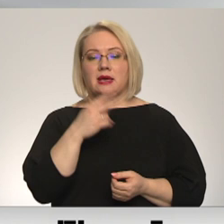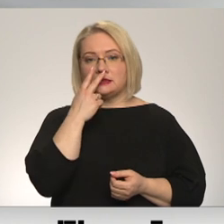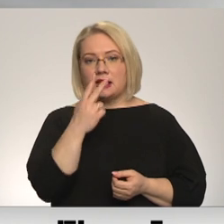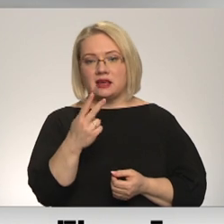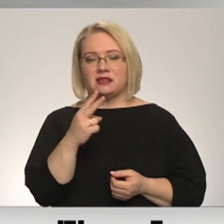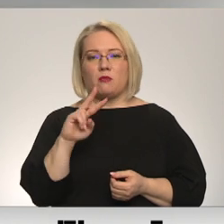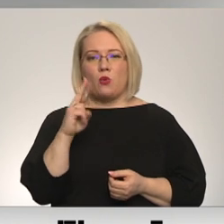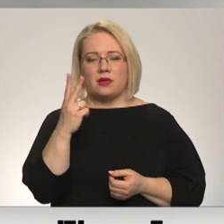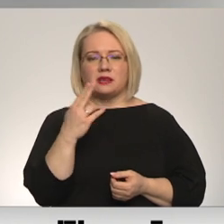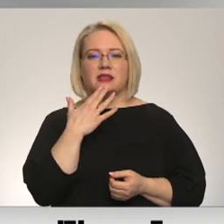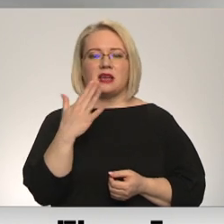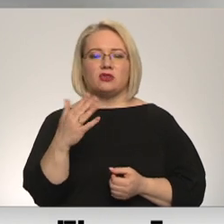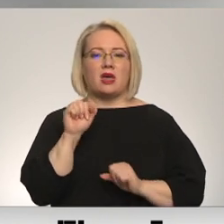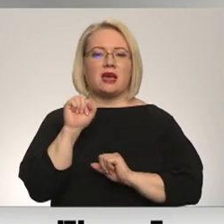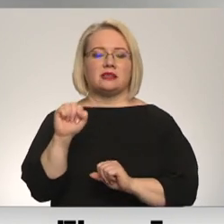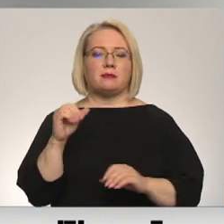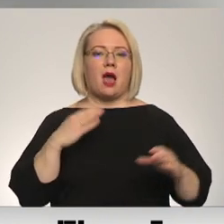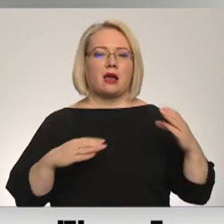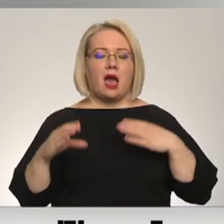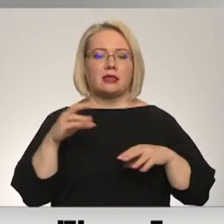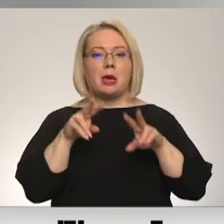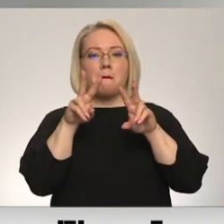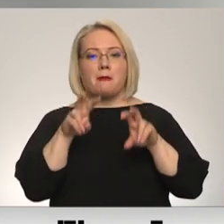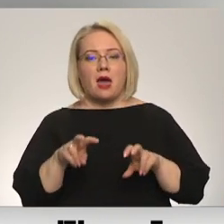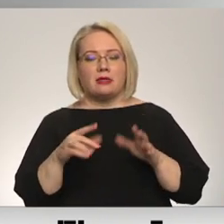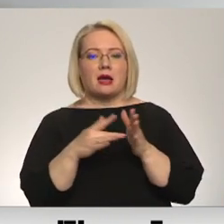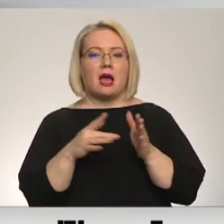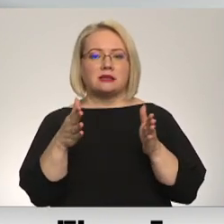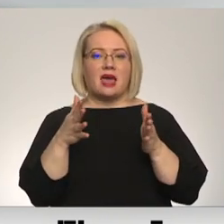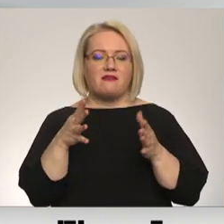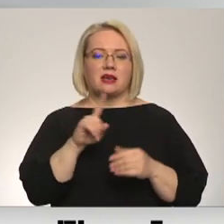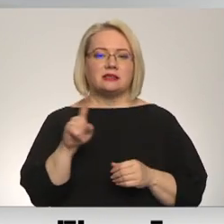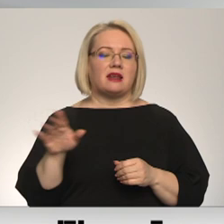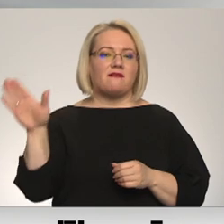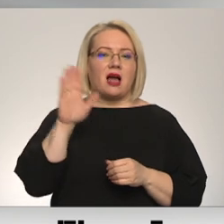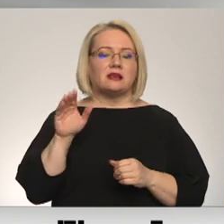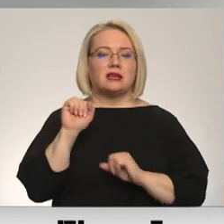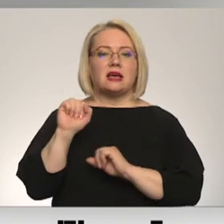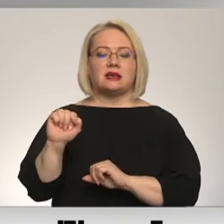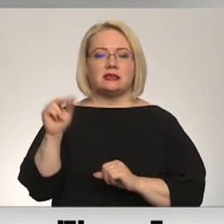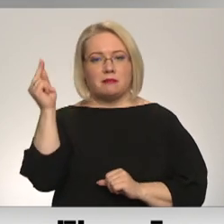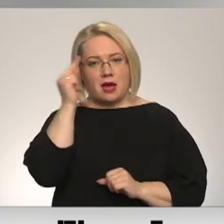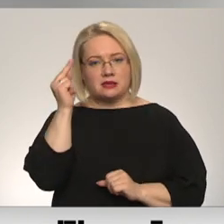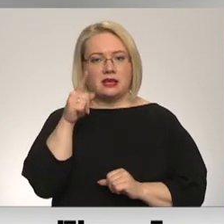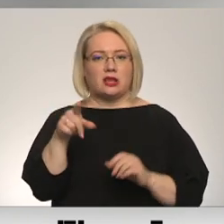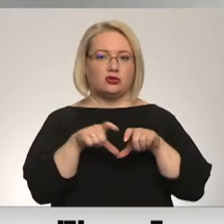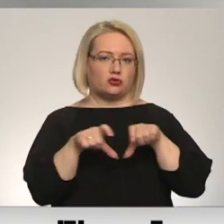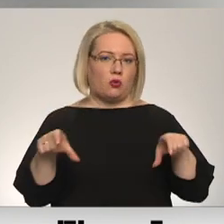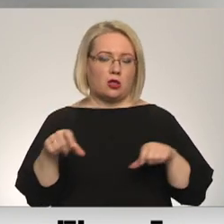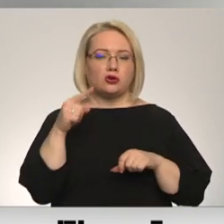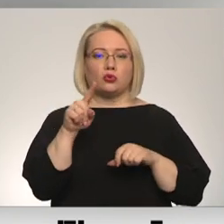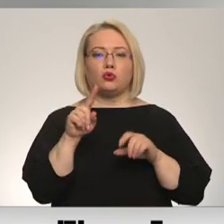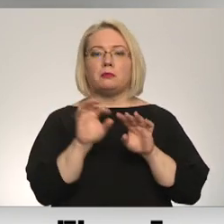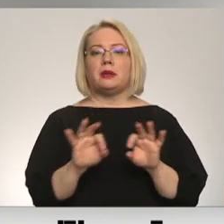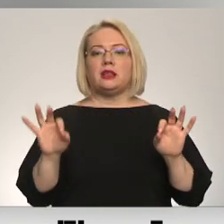Nacionāla aizsardzības akadēmija vienlaicīga pēta, kāds efekts ir valsts aizsardzības mācībai skolās. Un tur gan ir brīnišķīgi